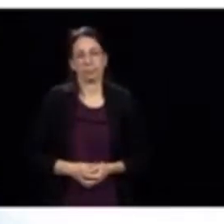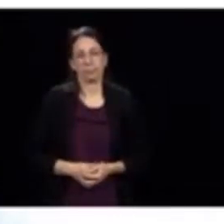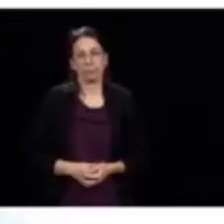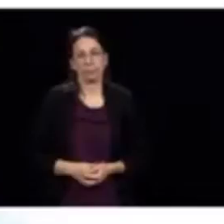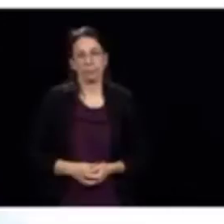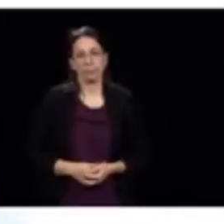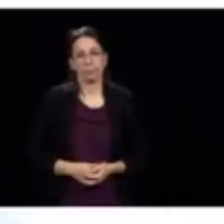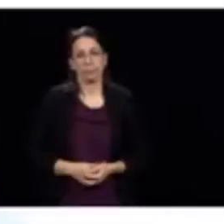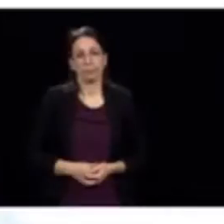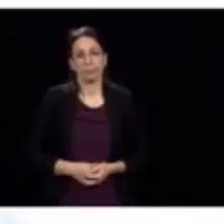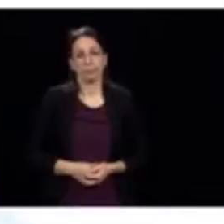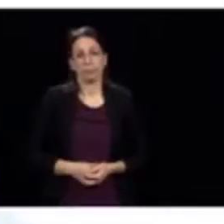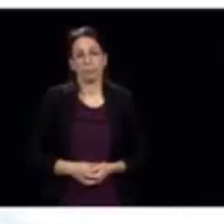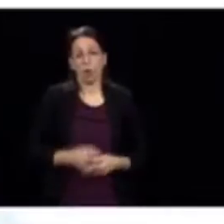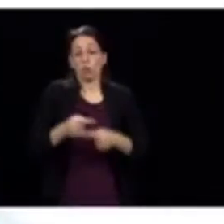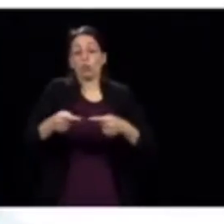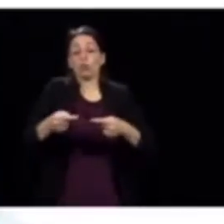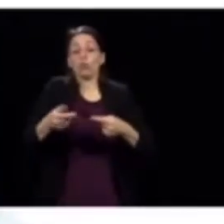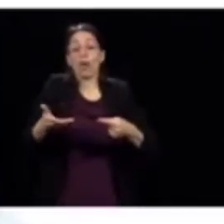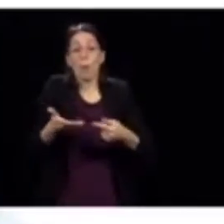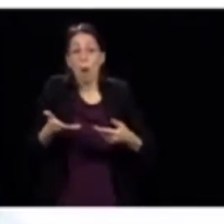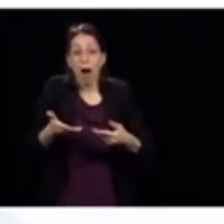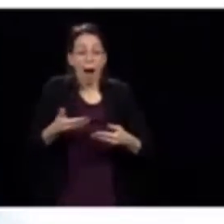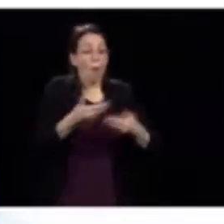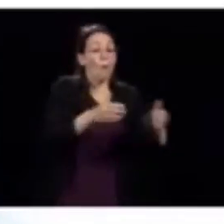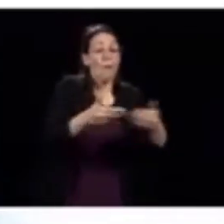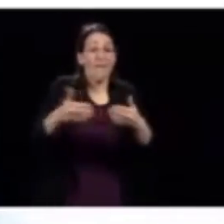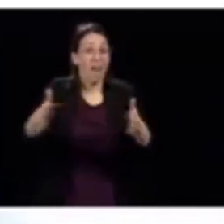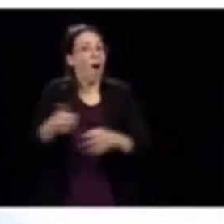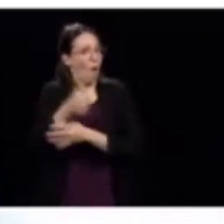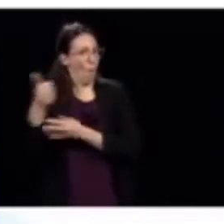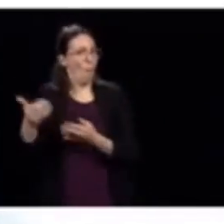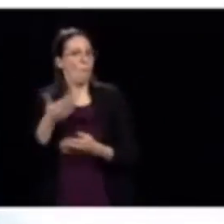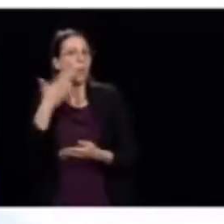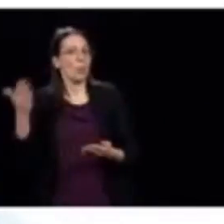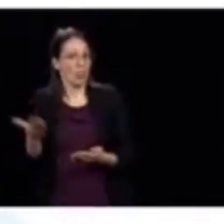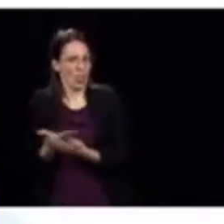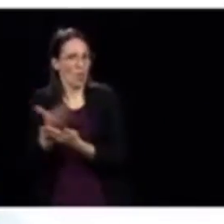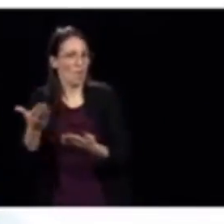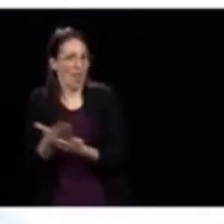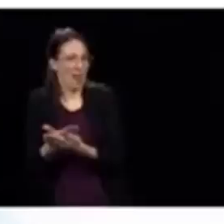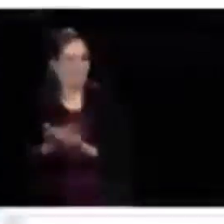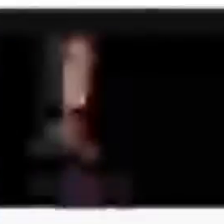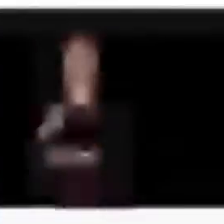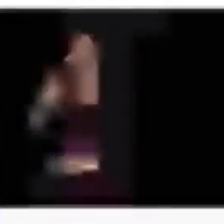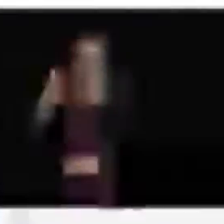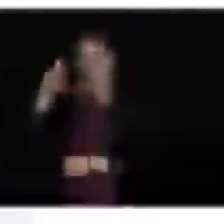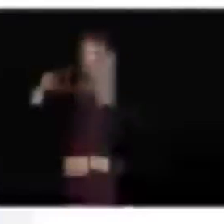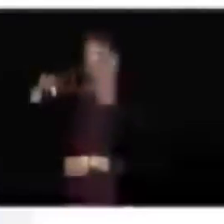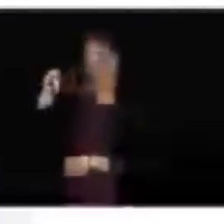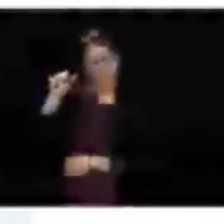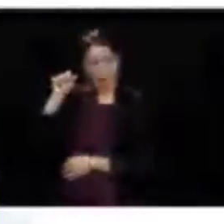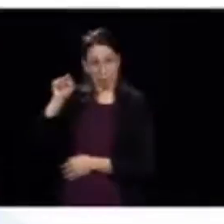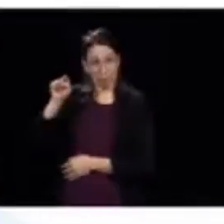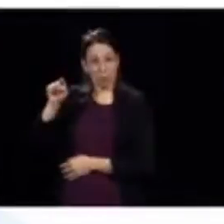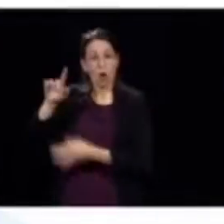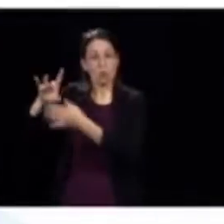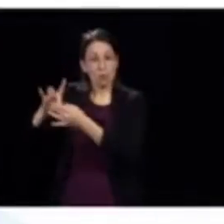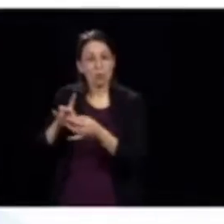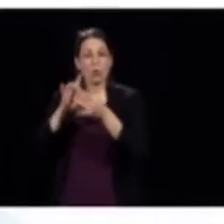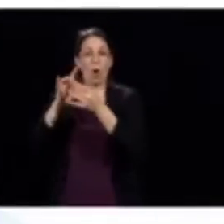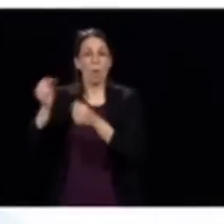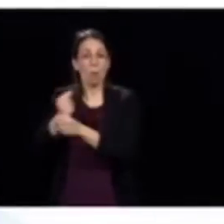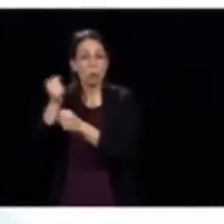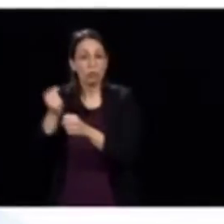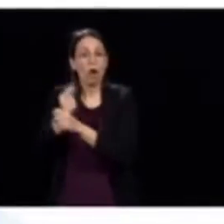Parlant de réouverture, autre bonne nouvelle, l'UPA, dont l'Union des producteurs